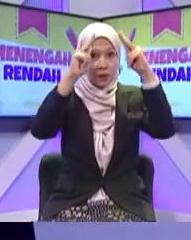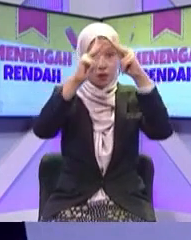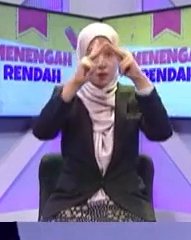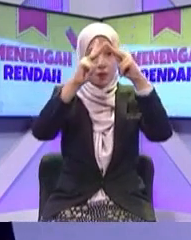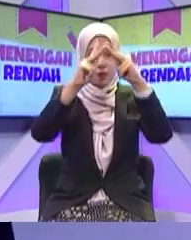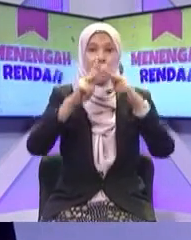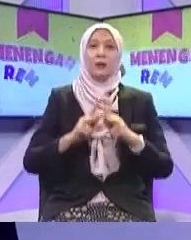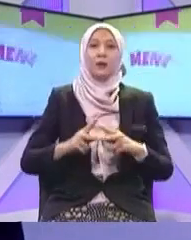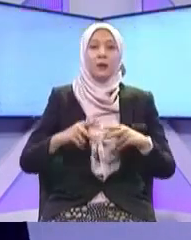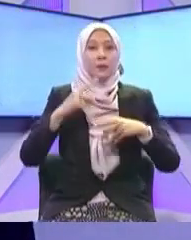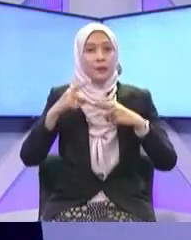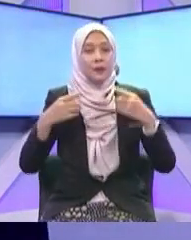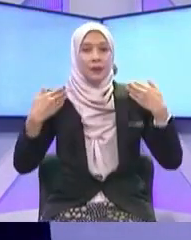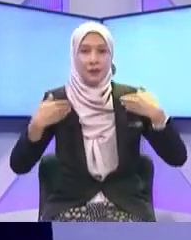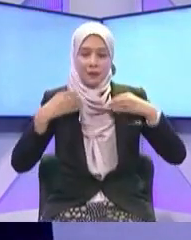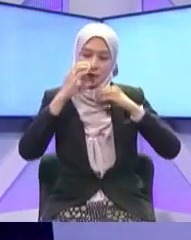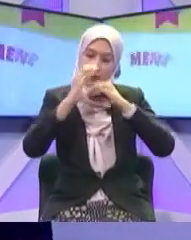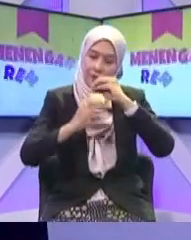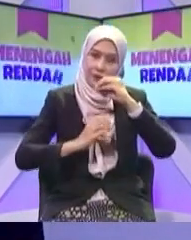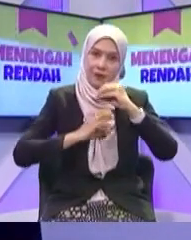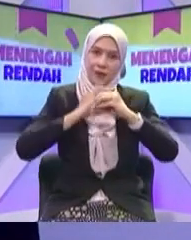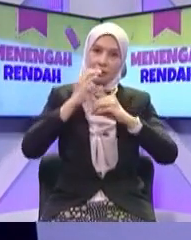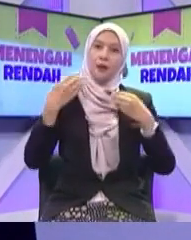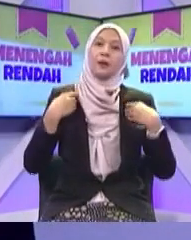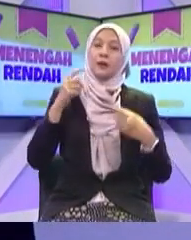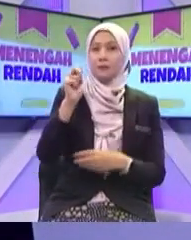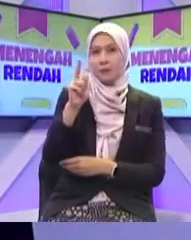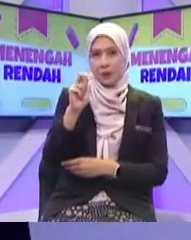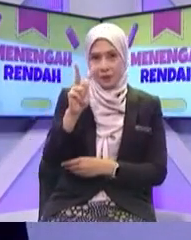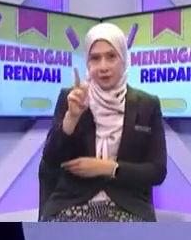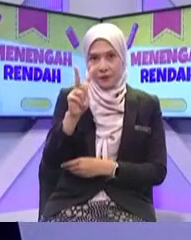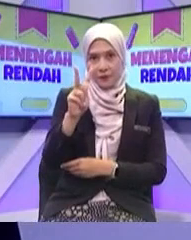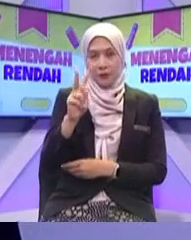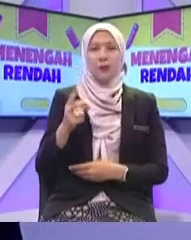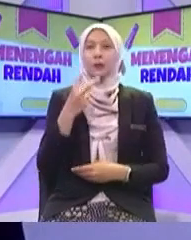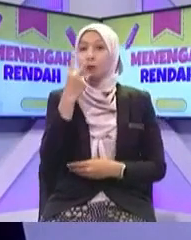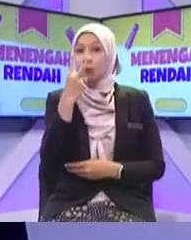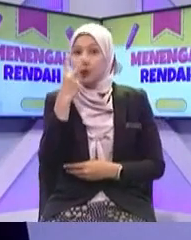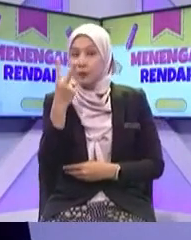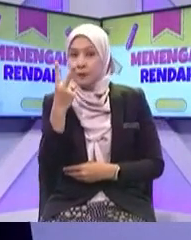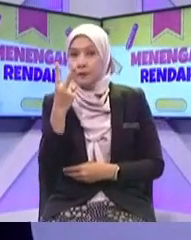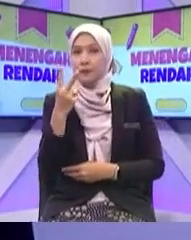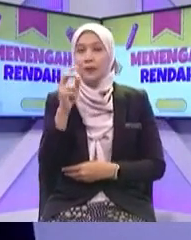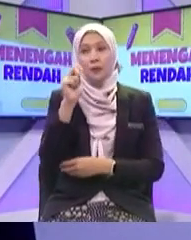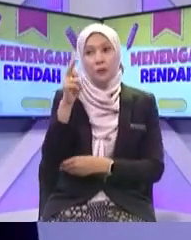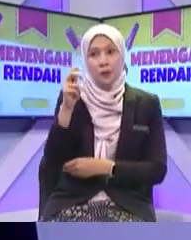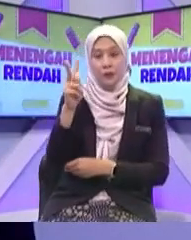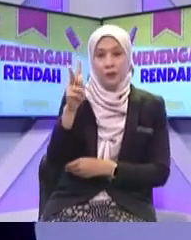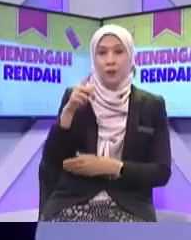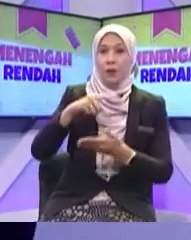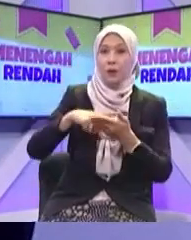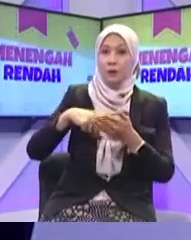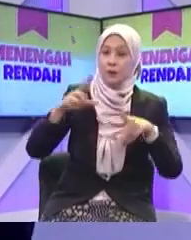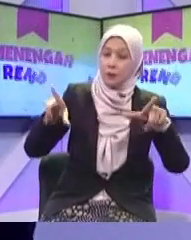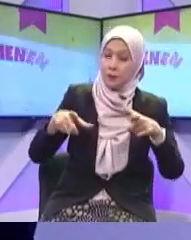Siaran televisyen Dan adanya Siaran langsung Dalam dan luar negara Kita boleh tengok TV Boleh tengok